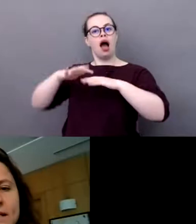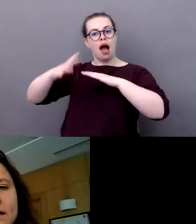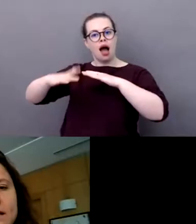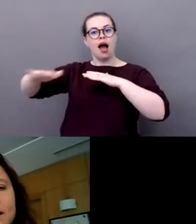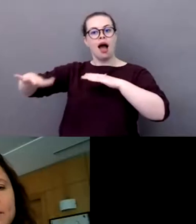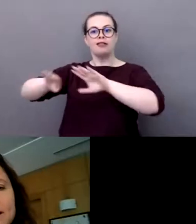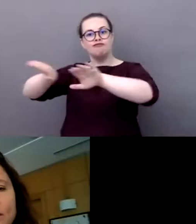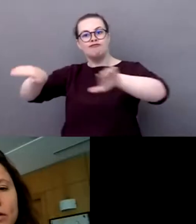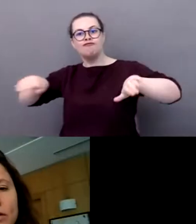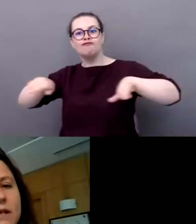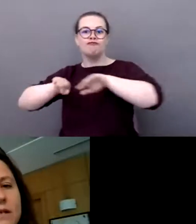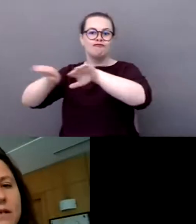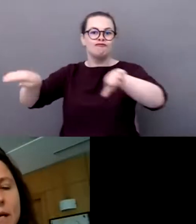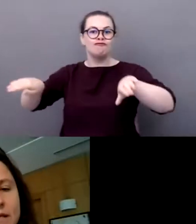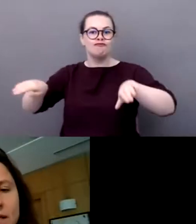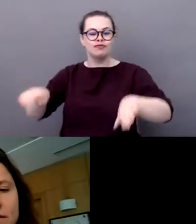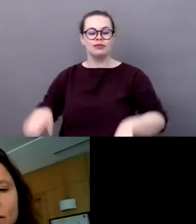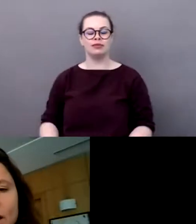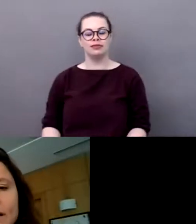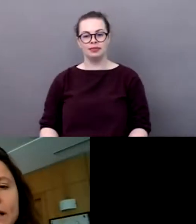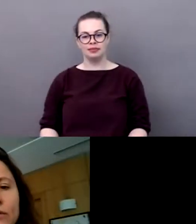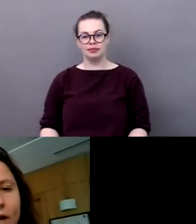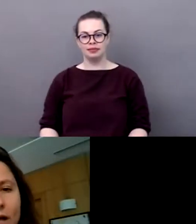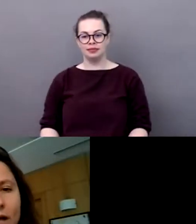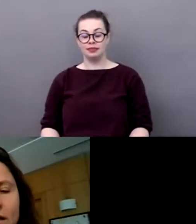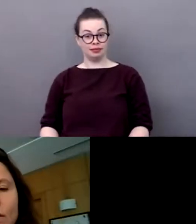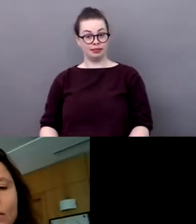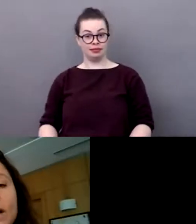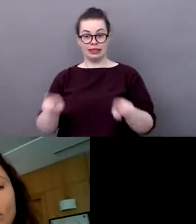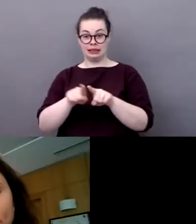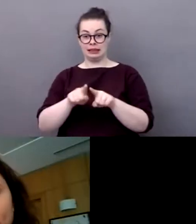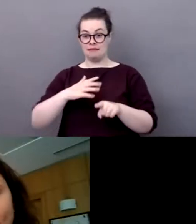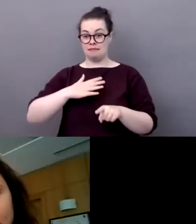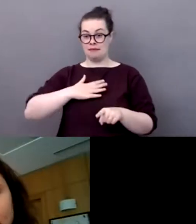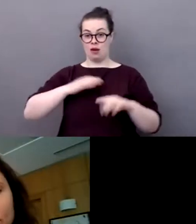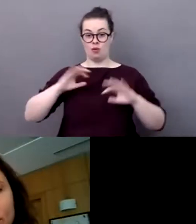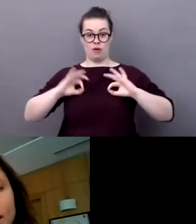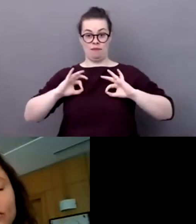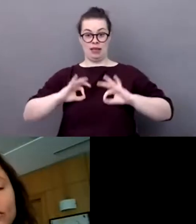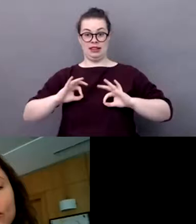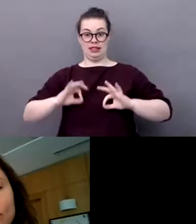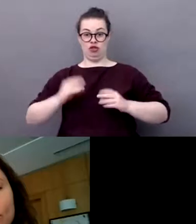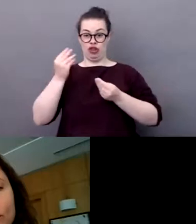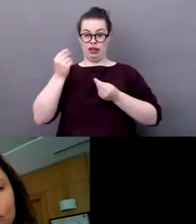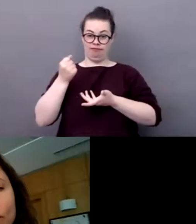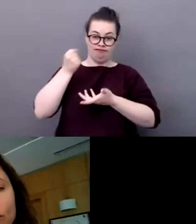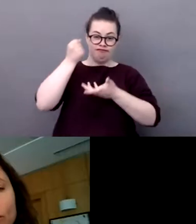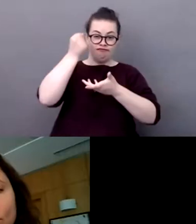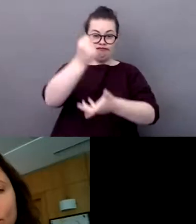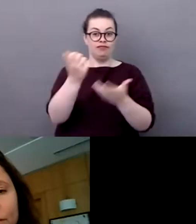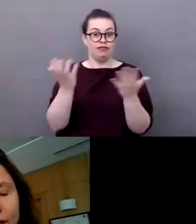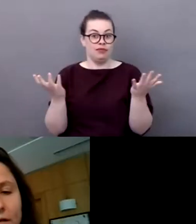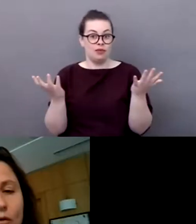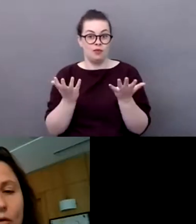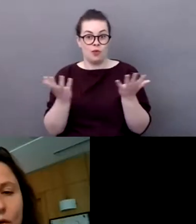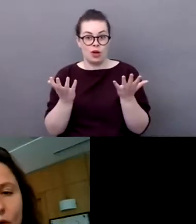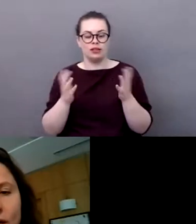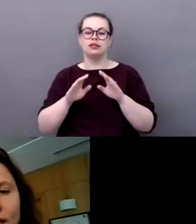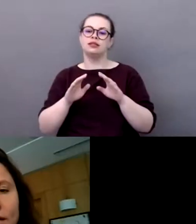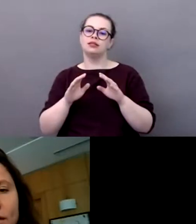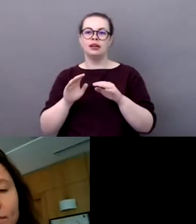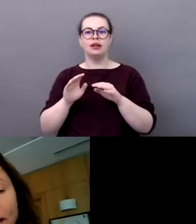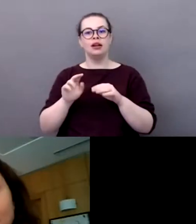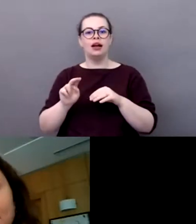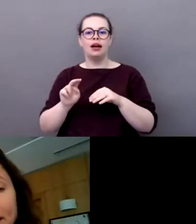ministères, c'est-à-dire les bassins nordiques. C'est des bassins découverts où il y a moins de chloramine, où il a du coup besoin de traiter l'eau